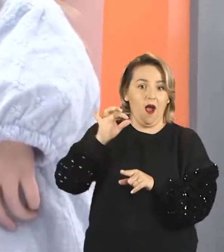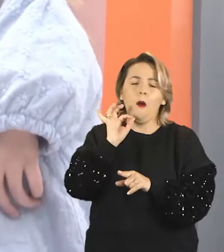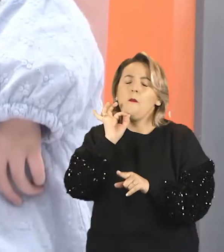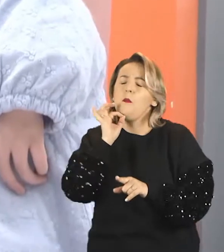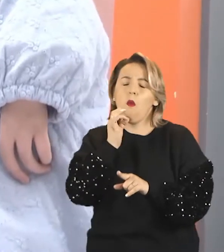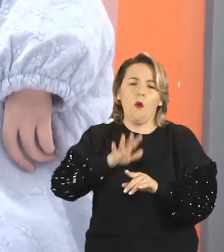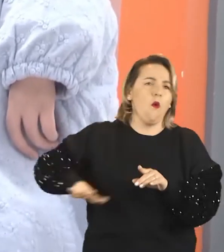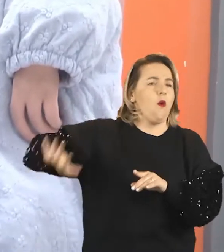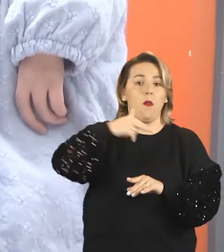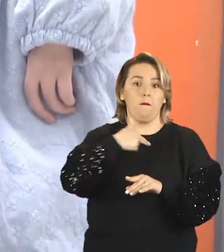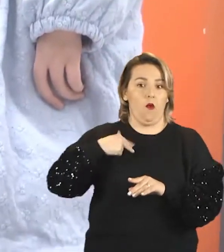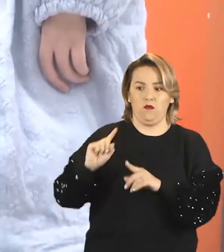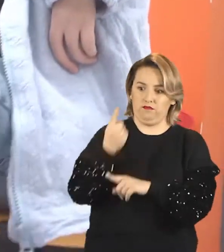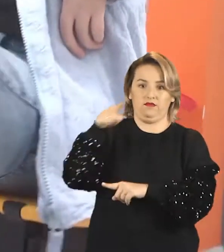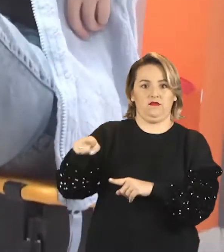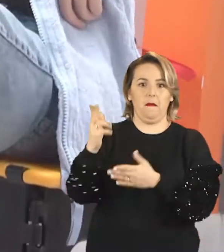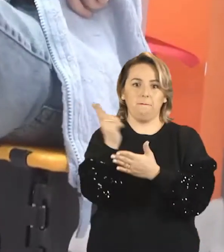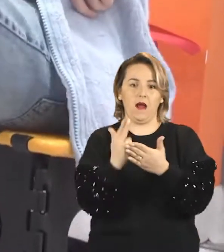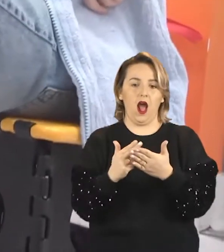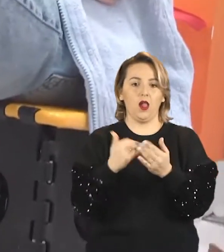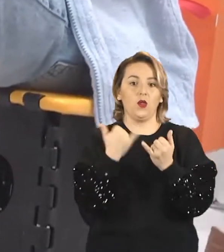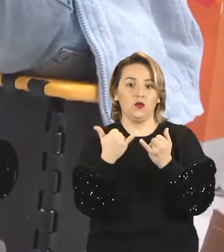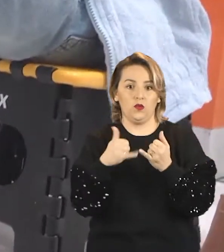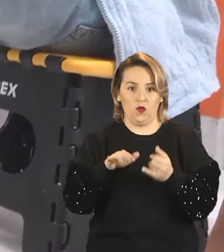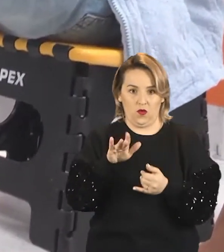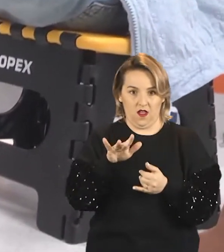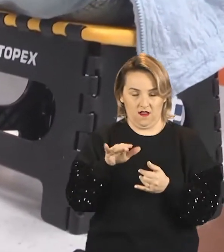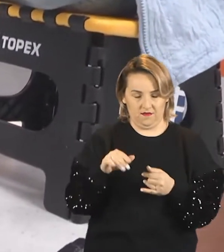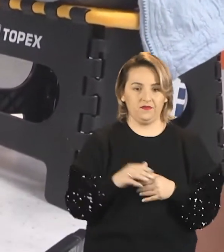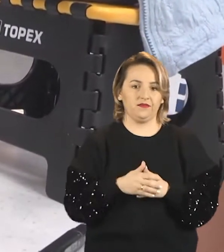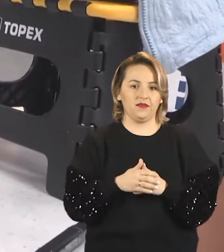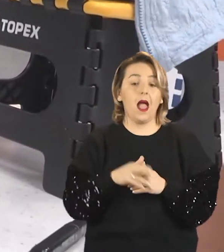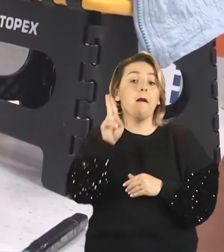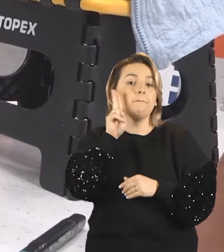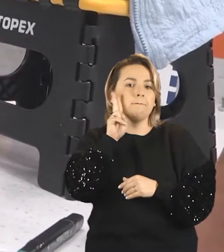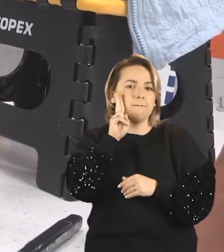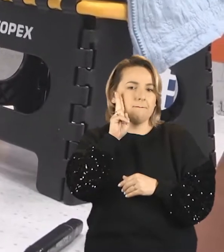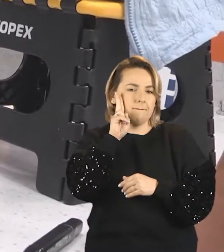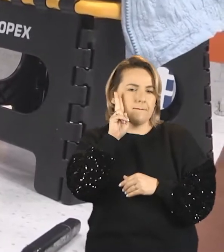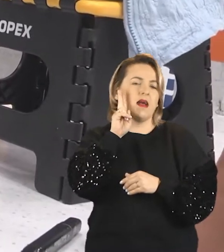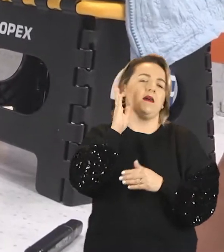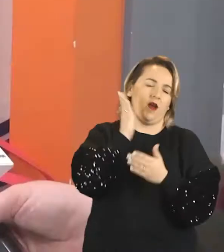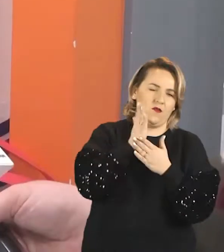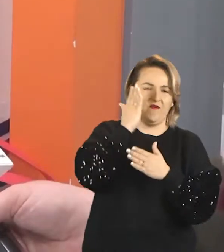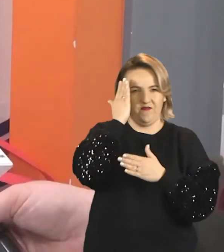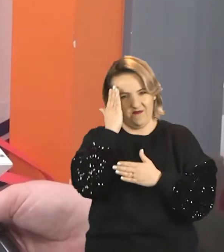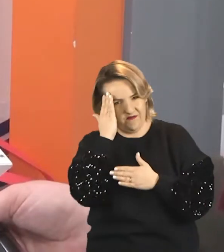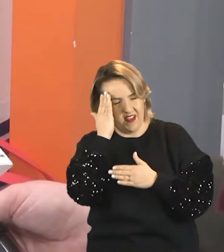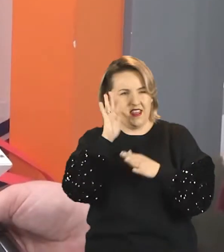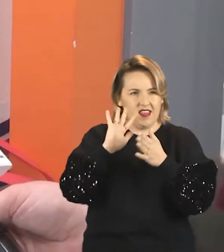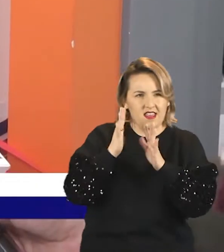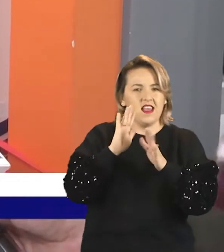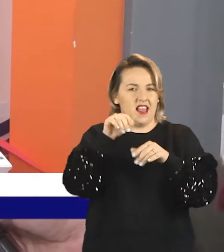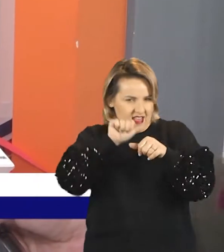która jest najmłodszą w Polsce artystką malującą stopami. Mama już wiedziała trochę czasu, że